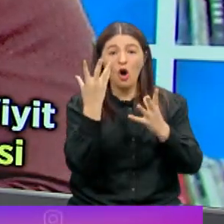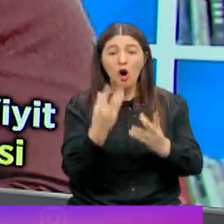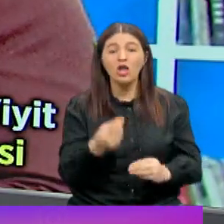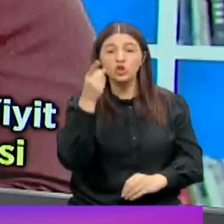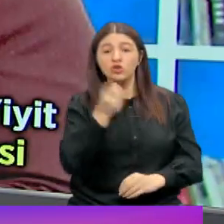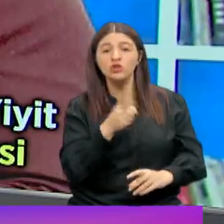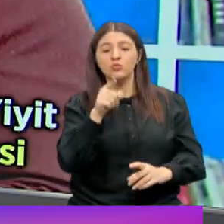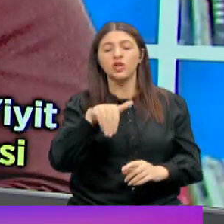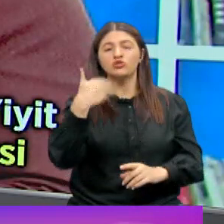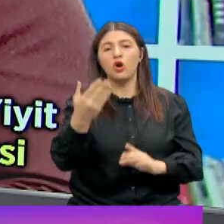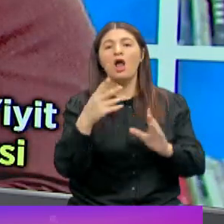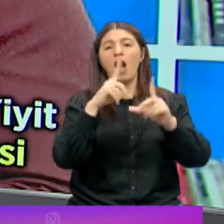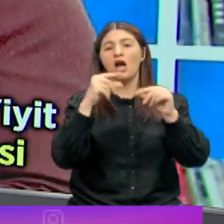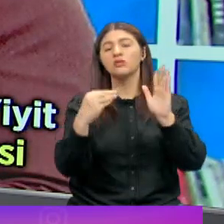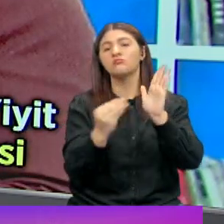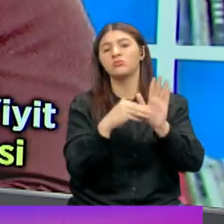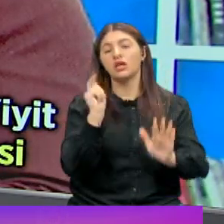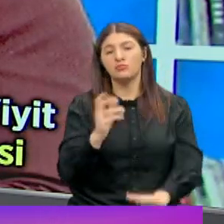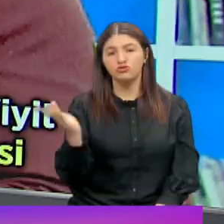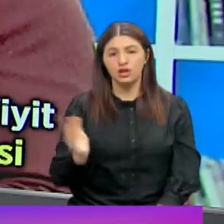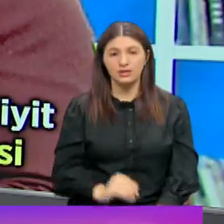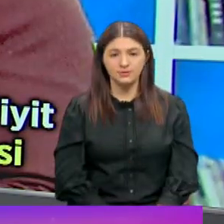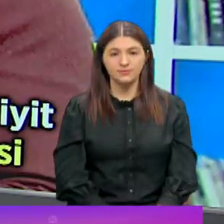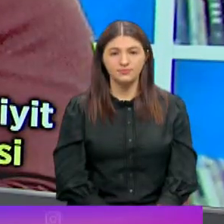oranı bundan böyle haritaya yansıtılacak.